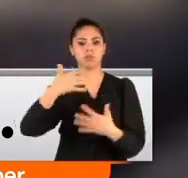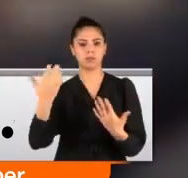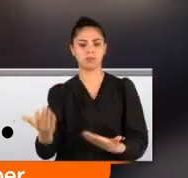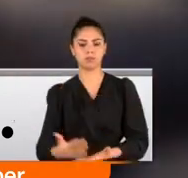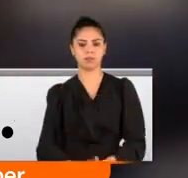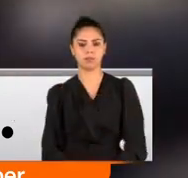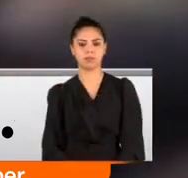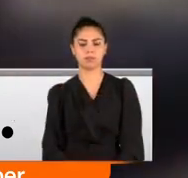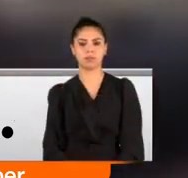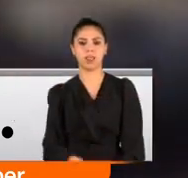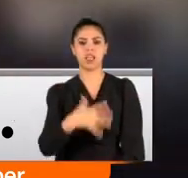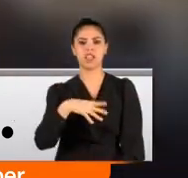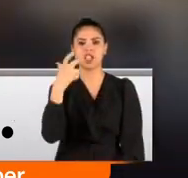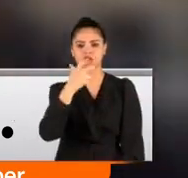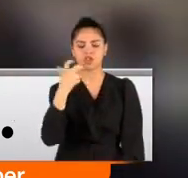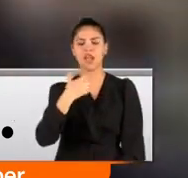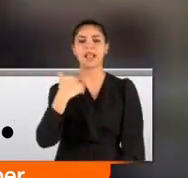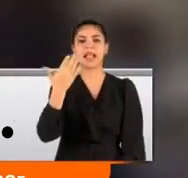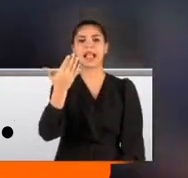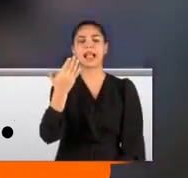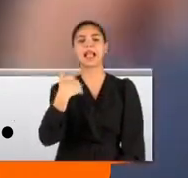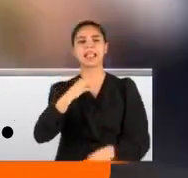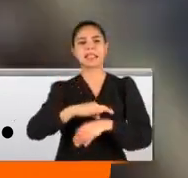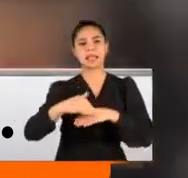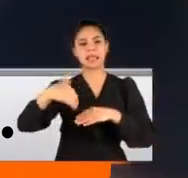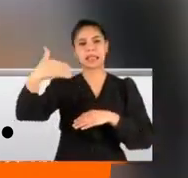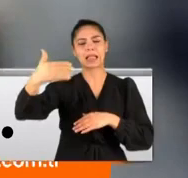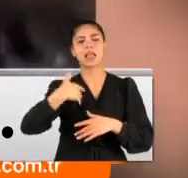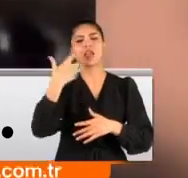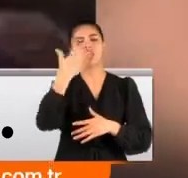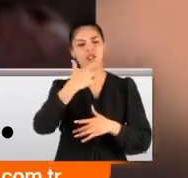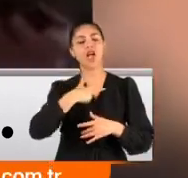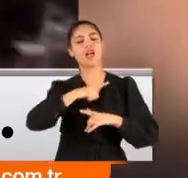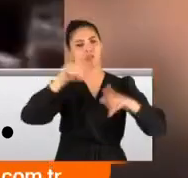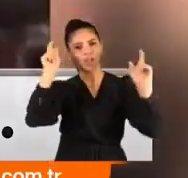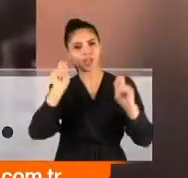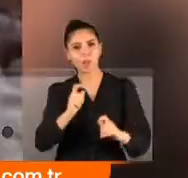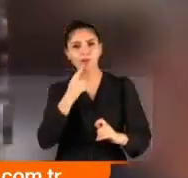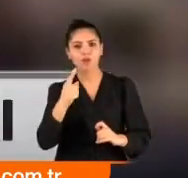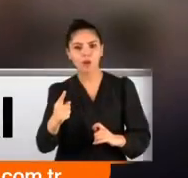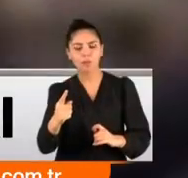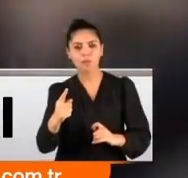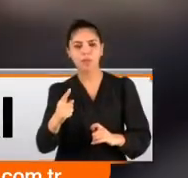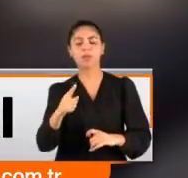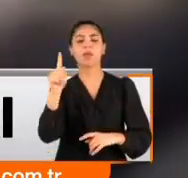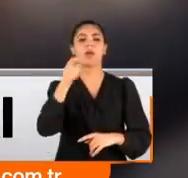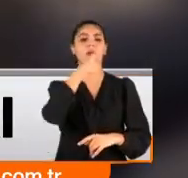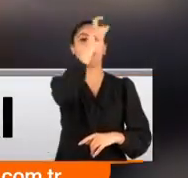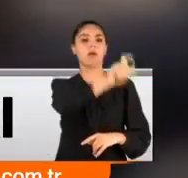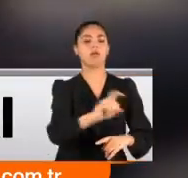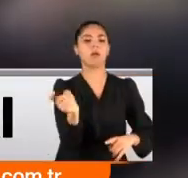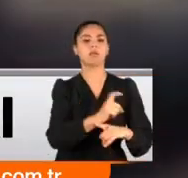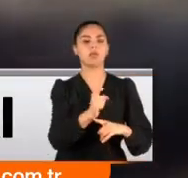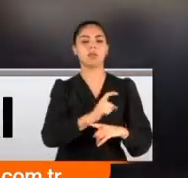İstek şarkıyı ilerleyen dakikalarda çalacağını söyleyince beklemediği bir tepkiyle karşılaştı. Yüzüne yediği tekmeyle neye